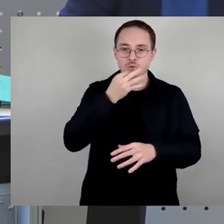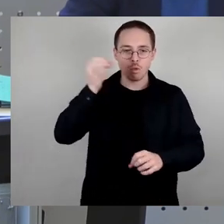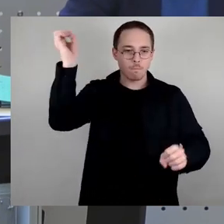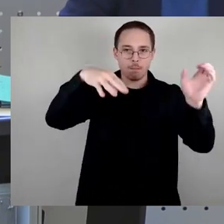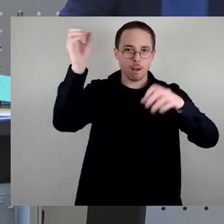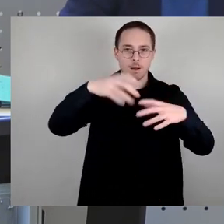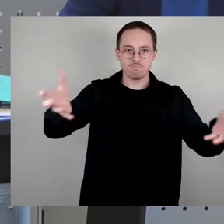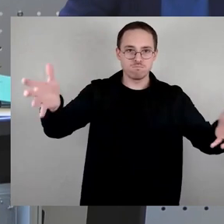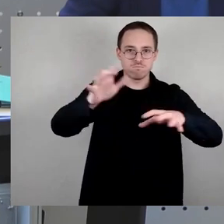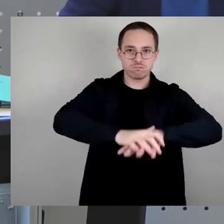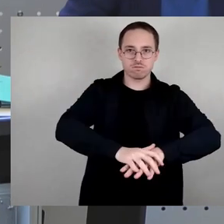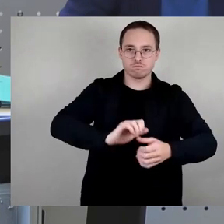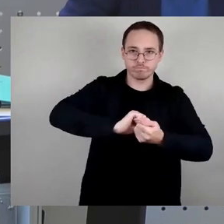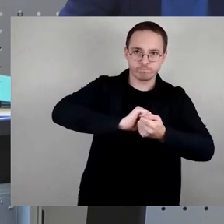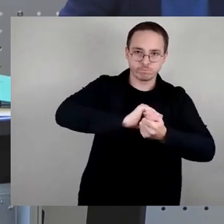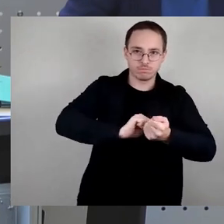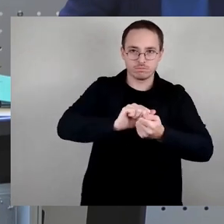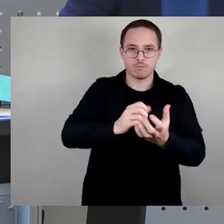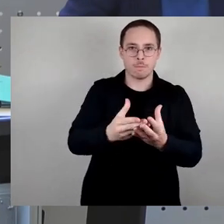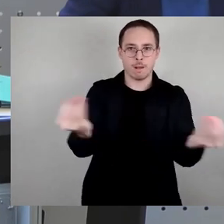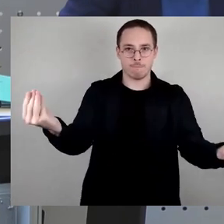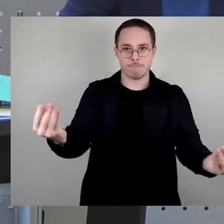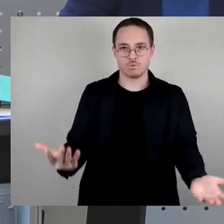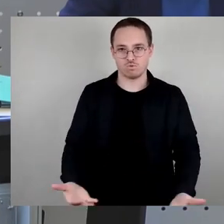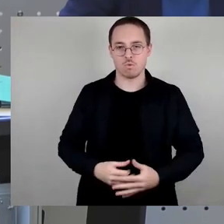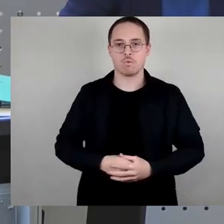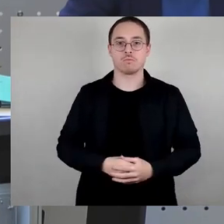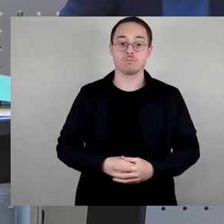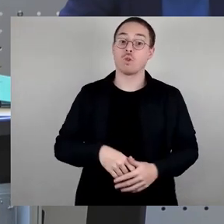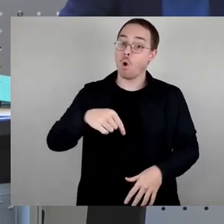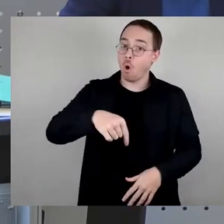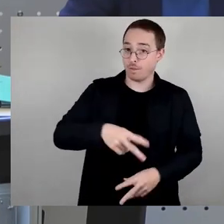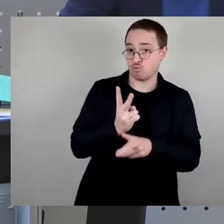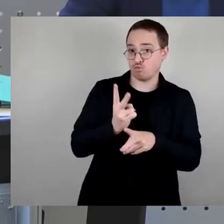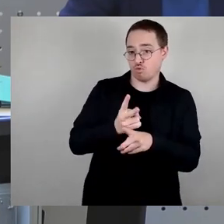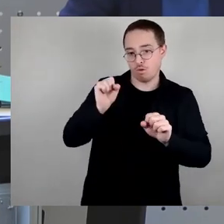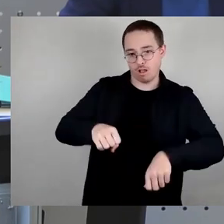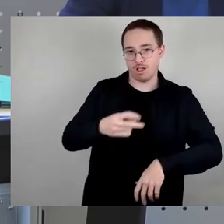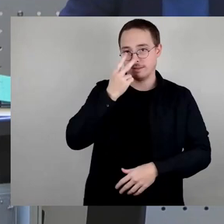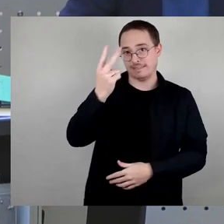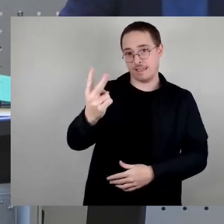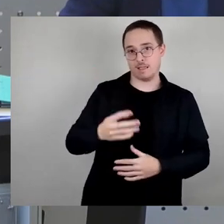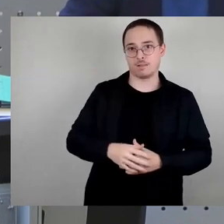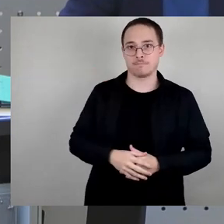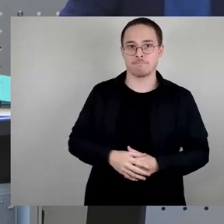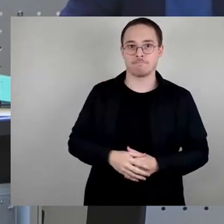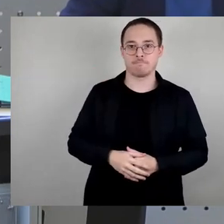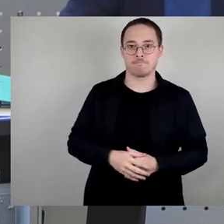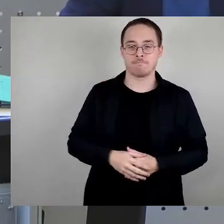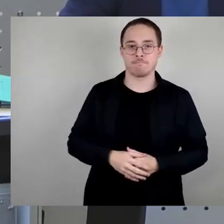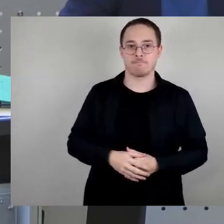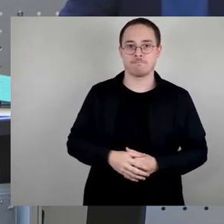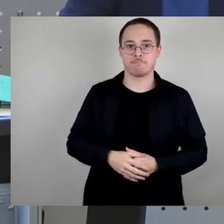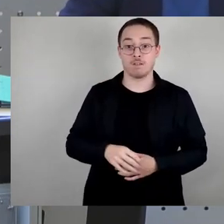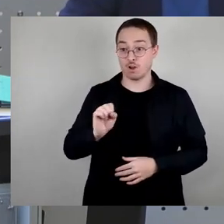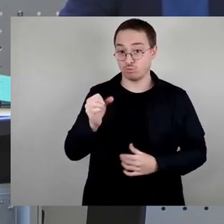unserer Stadt, die durch die alliierten Bomben hinterlassen wurden, noch deutlich sichtbar. Nicht zuletzt auch deswegen, weil